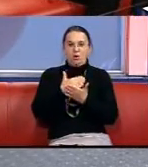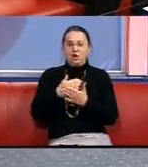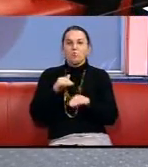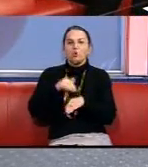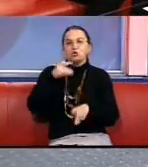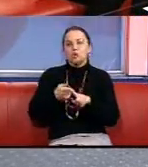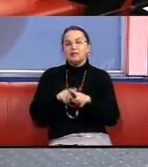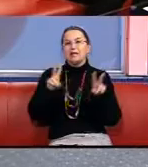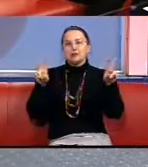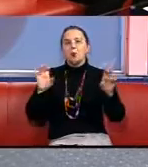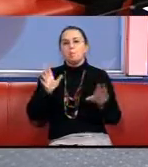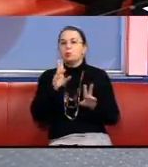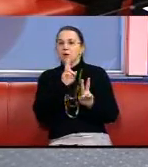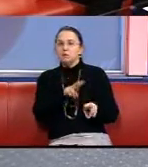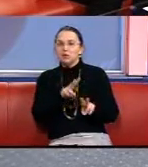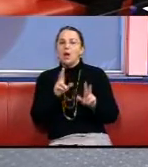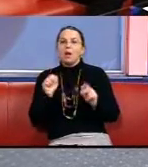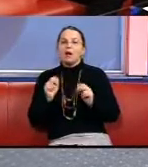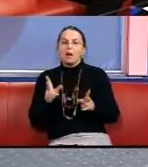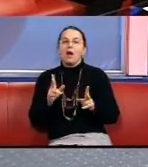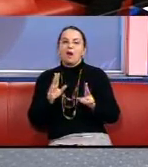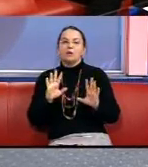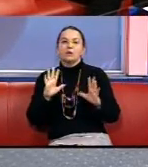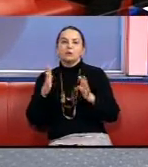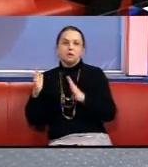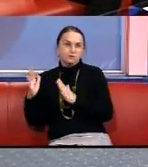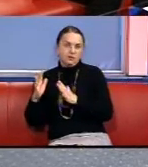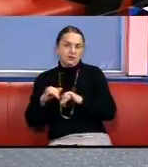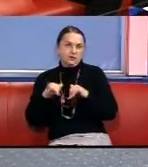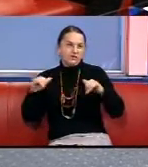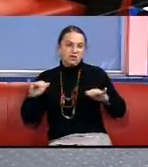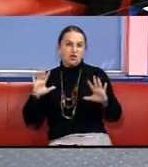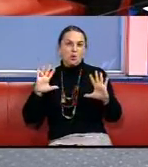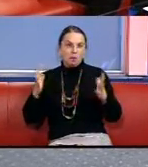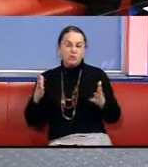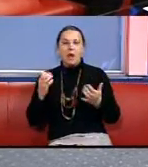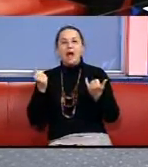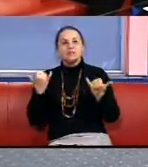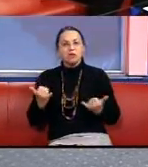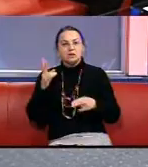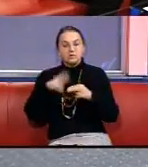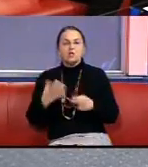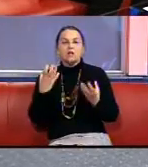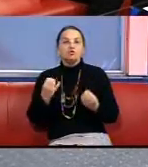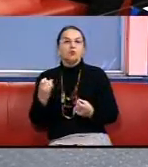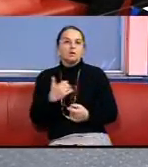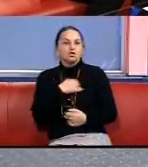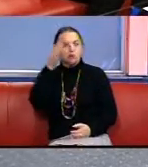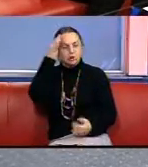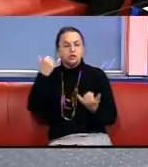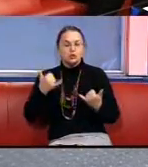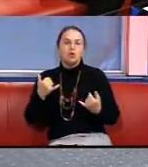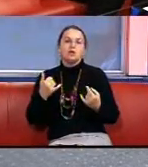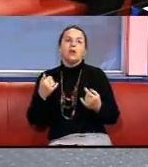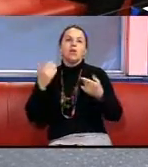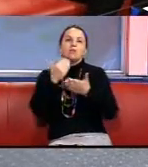темою Ми будемо спостерігати, як відбувається розвиток подій А сьогодні, завершуючи, я хочу ще раз нагадати, що сьогодні в програмі